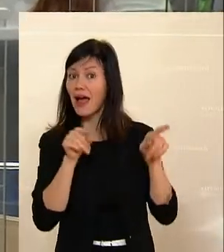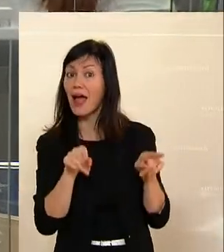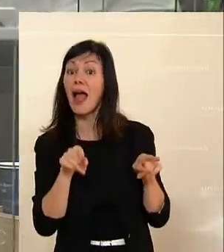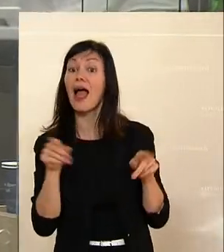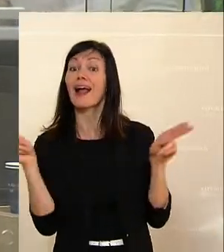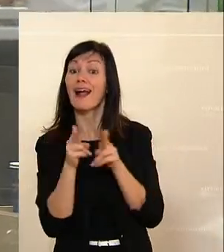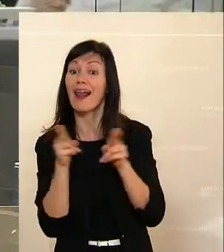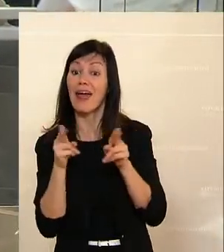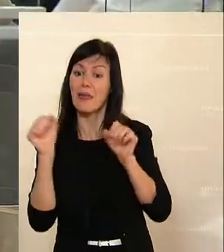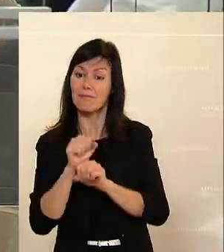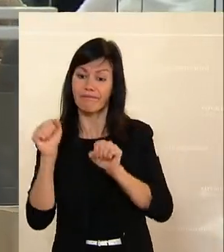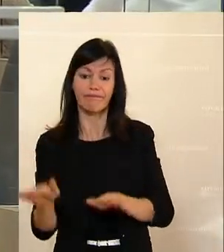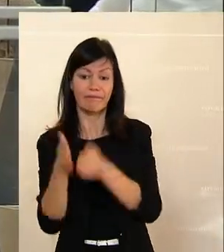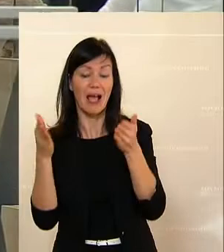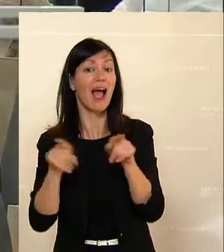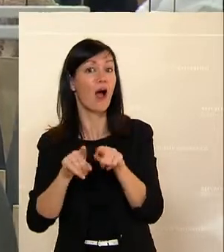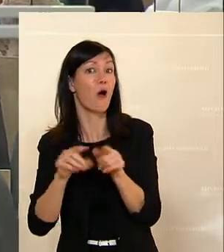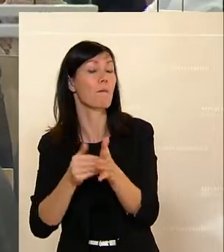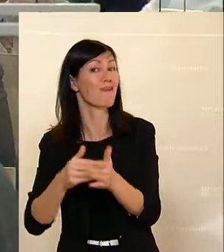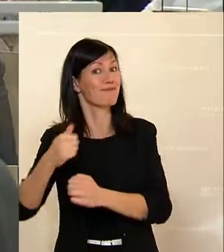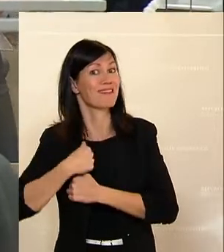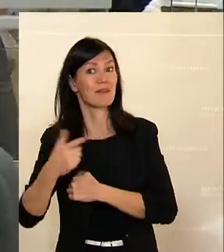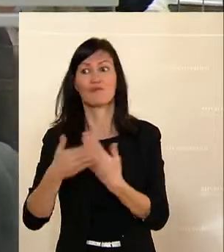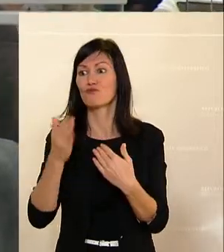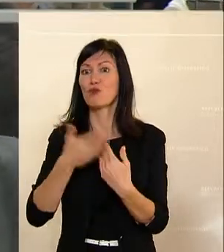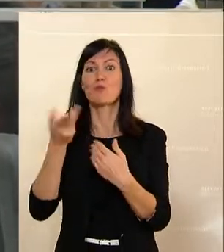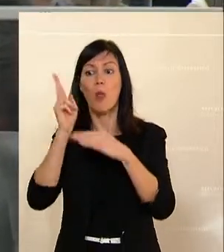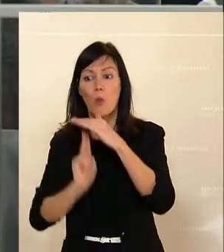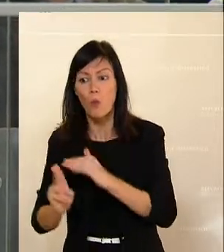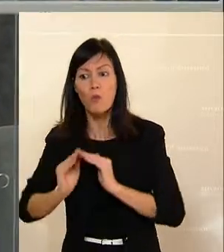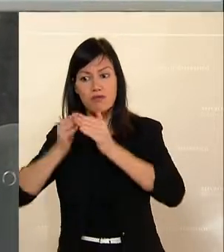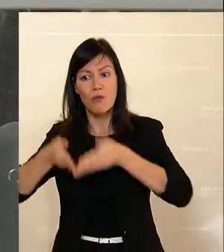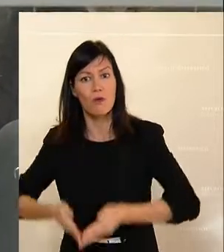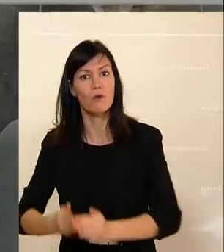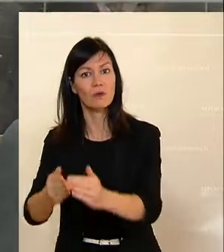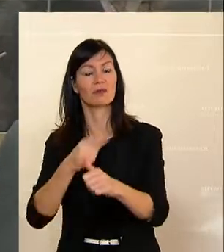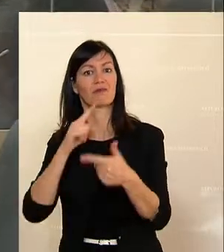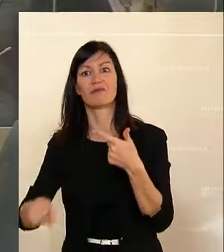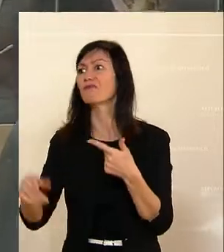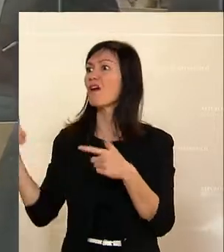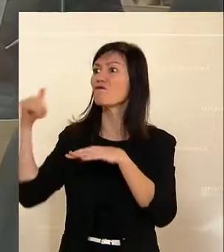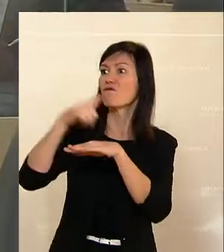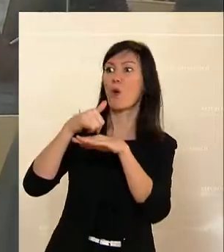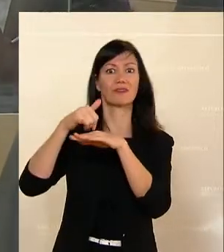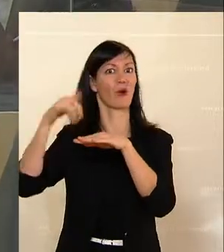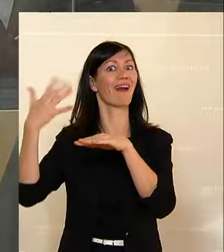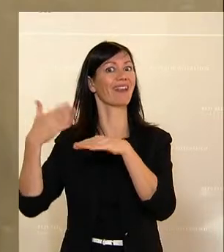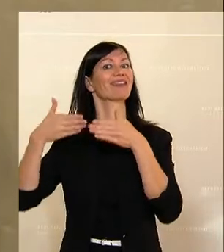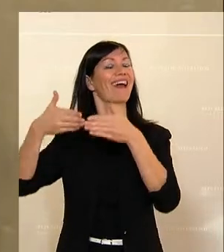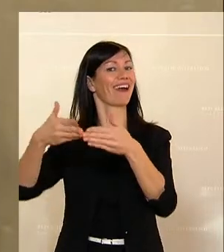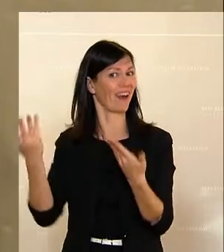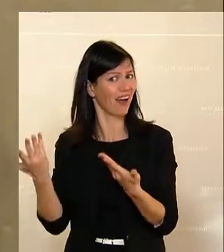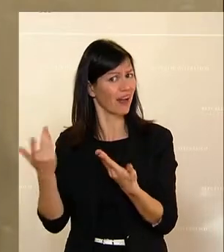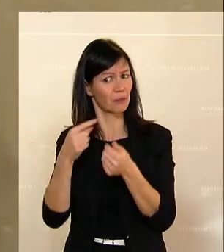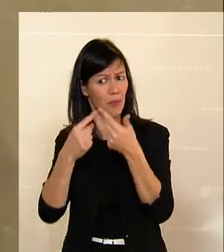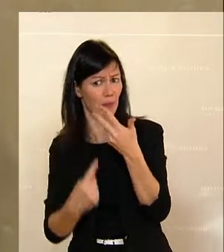notwendig. Für die U-Boote, für die Flugzeugträger und so weiter. Und das ist natürlich ein extrem hohes Risiko. Und wir haben auch da das Risiko, dass